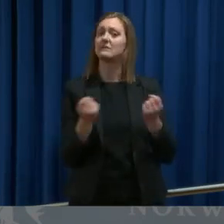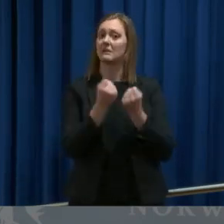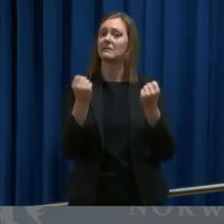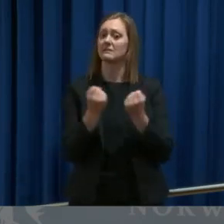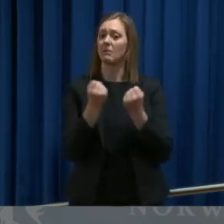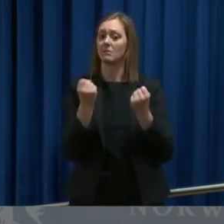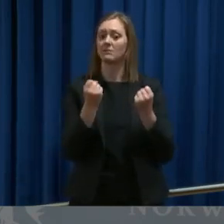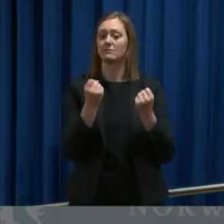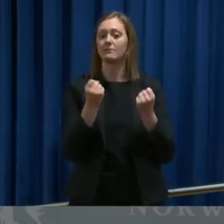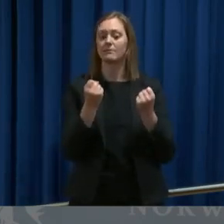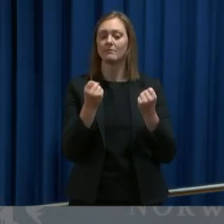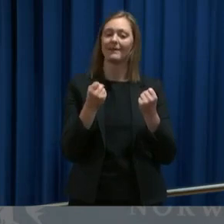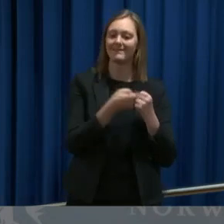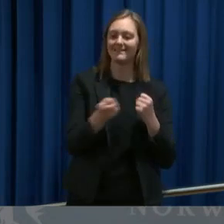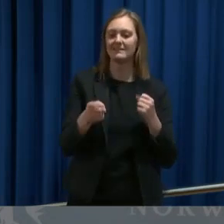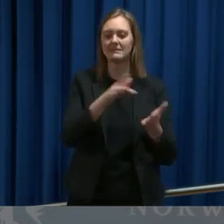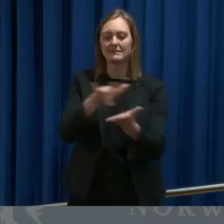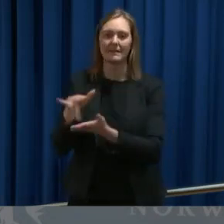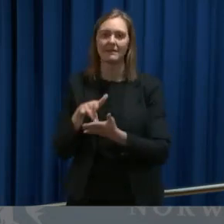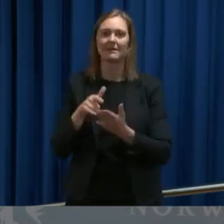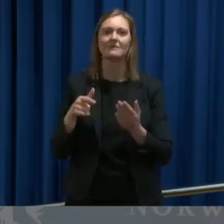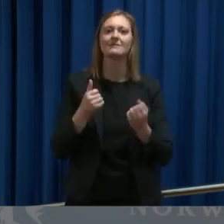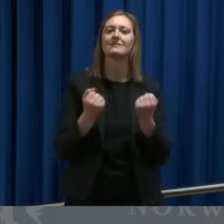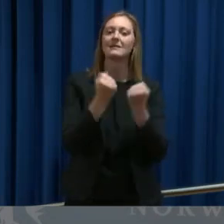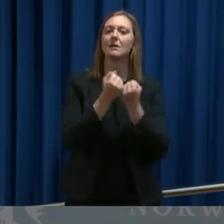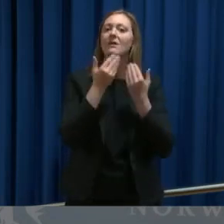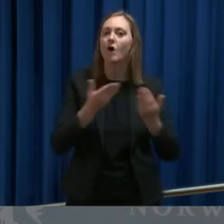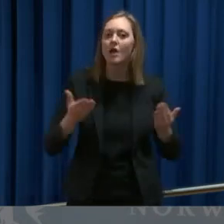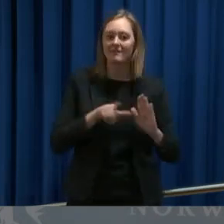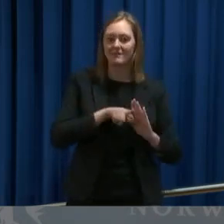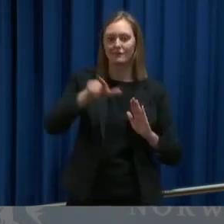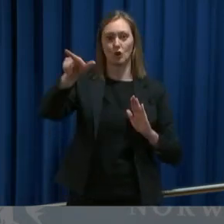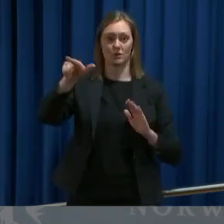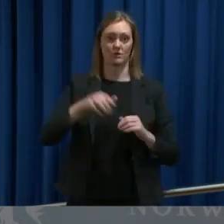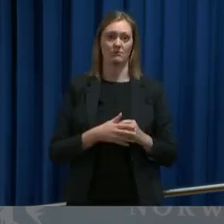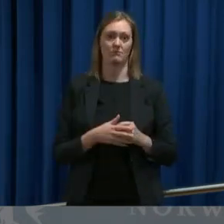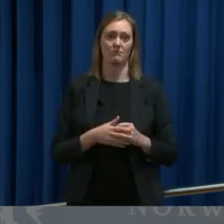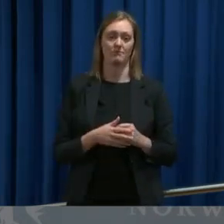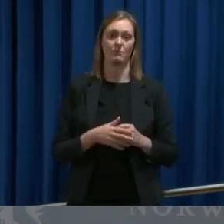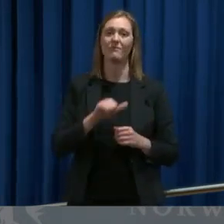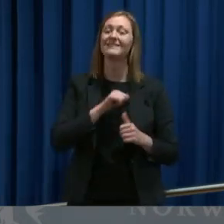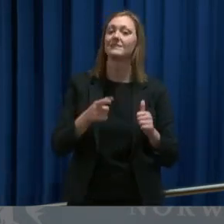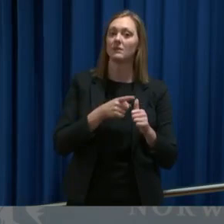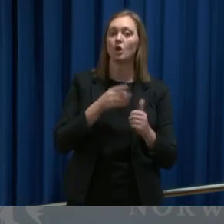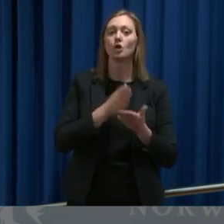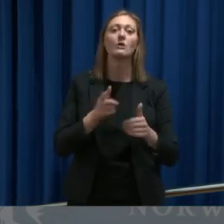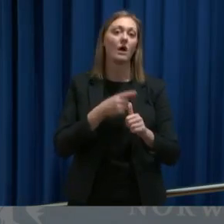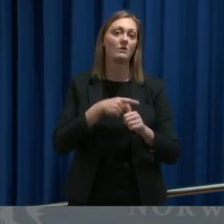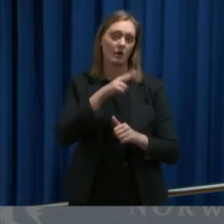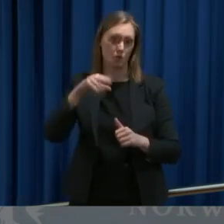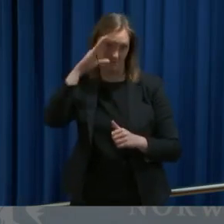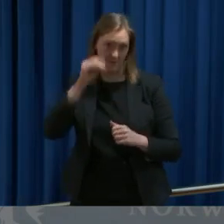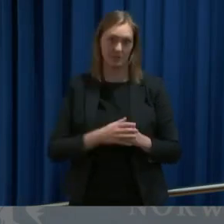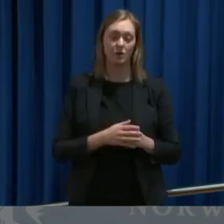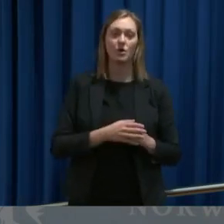normalt flyr og hvor det oppholder seg mange nordmenn. De neste dagene vil det gjennomføres flyninger fra Spania